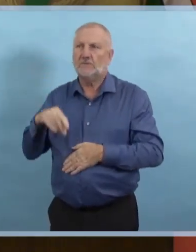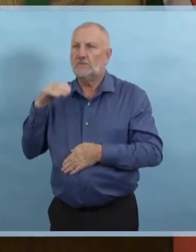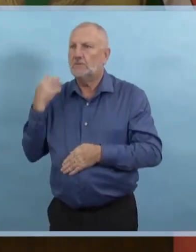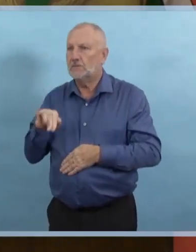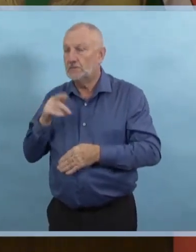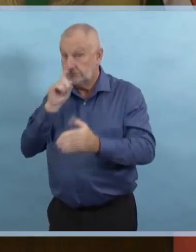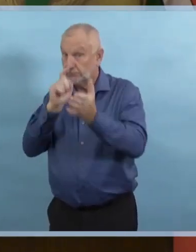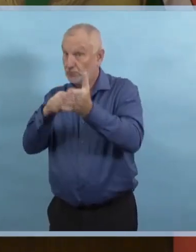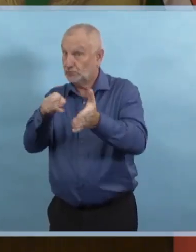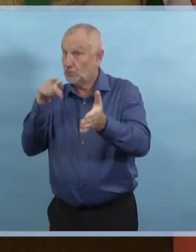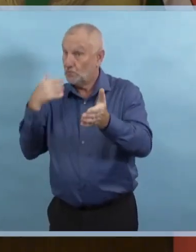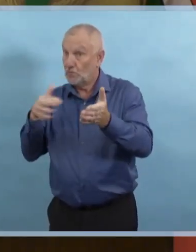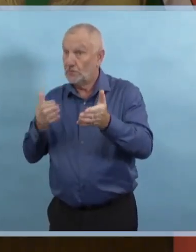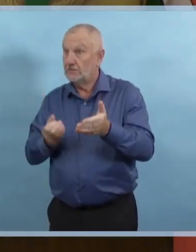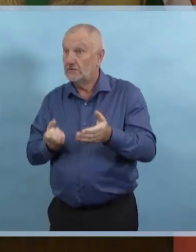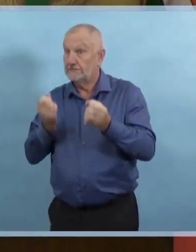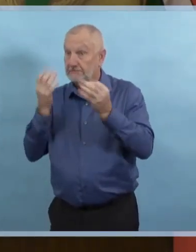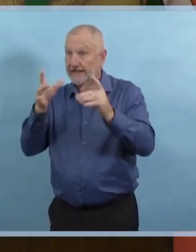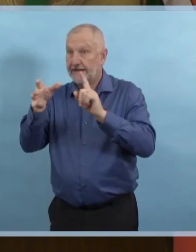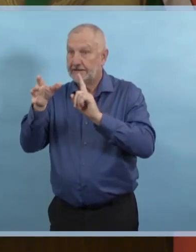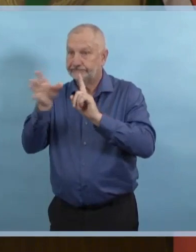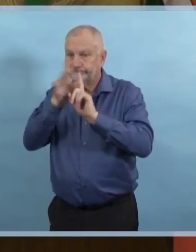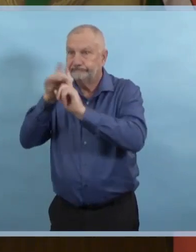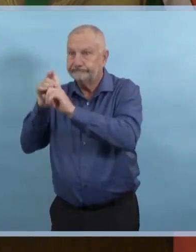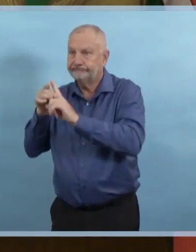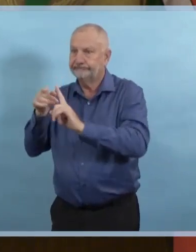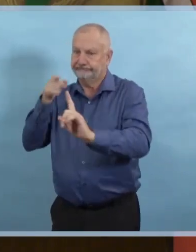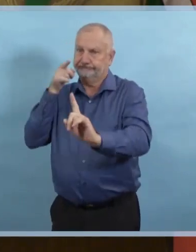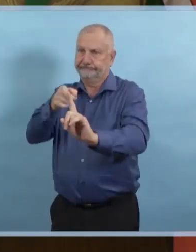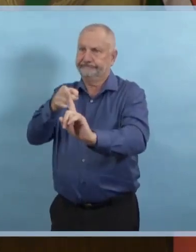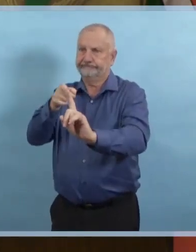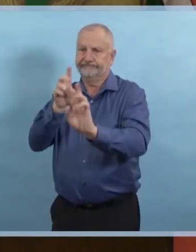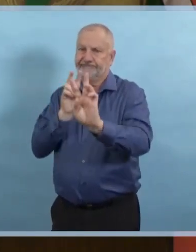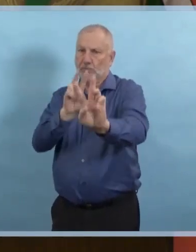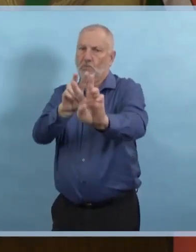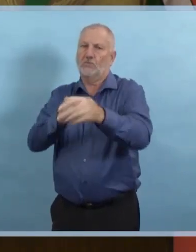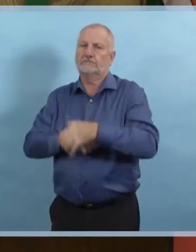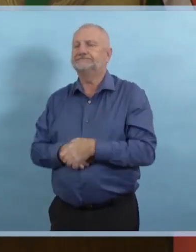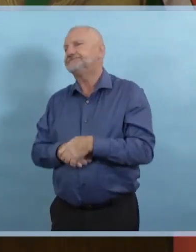Et donc, évidemment, nous voulons décourager les grands rassemblements à l'intérieur